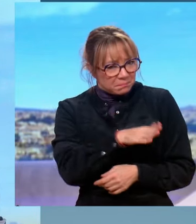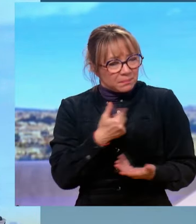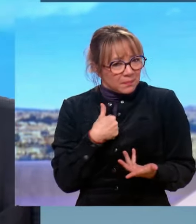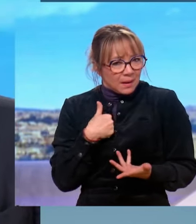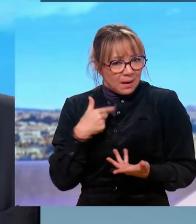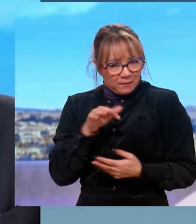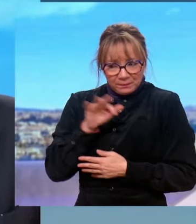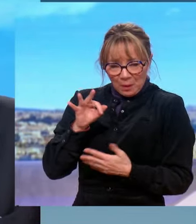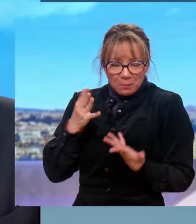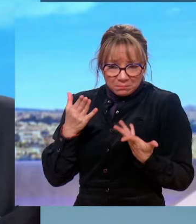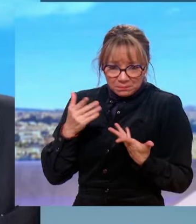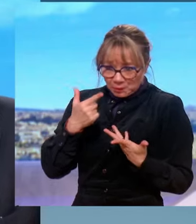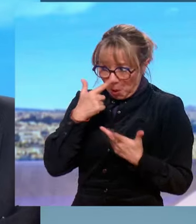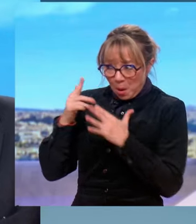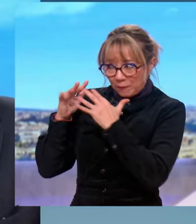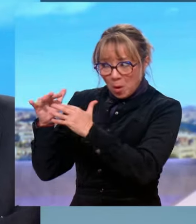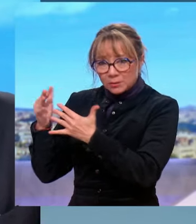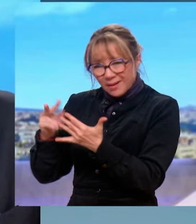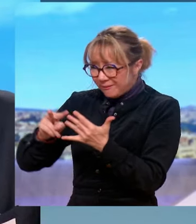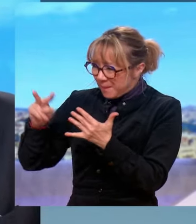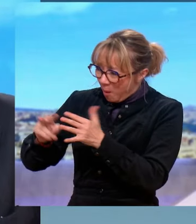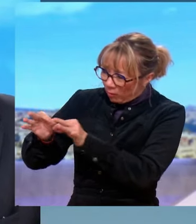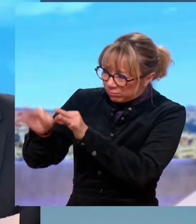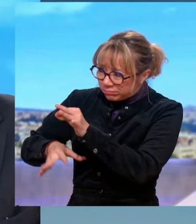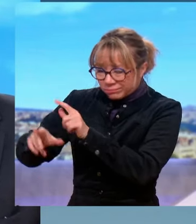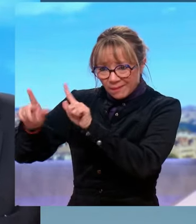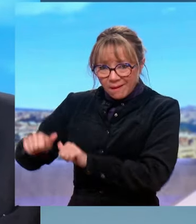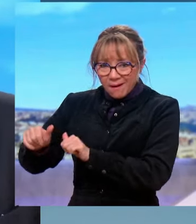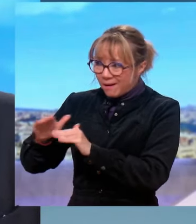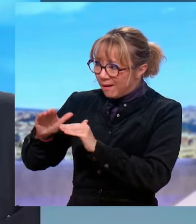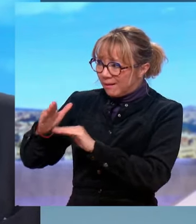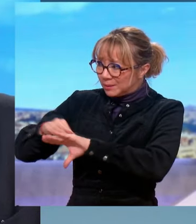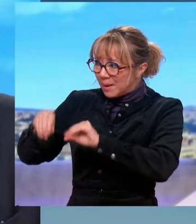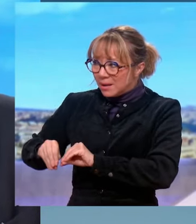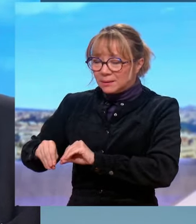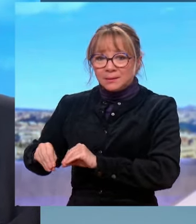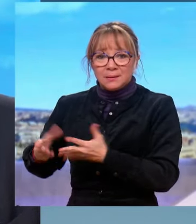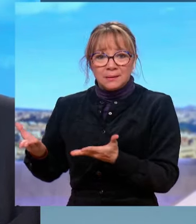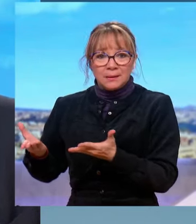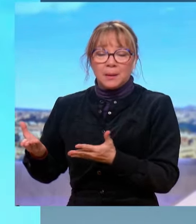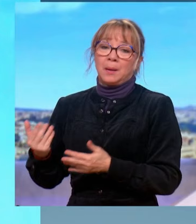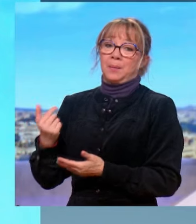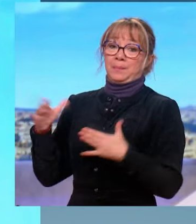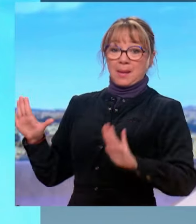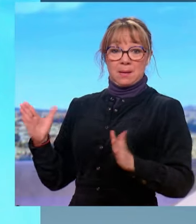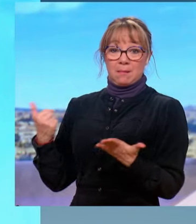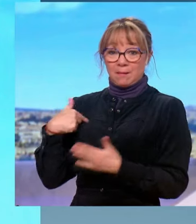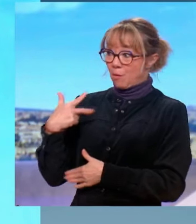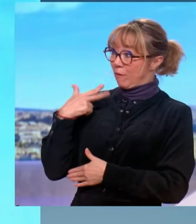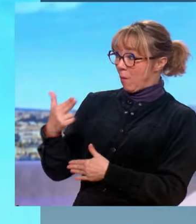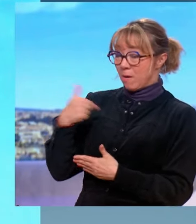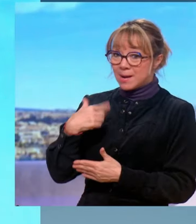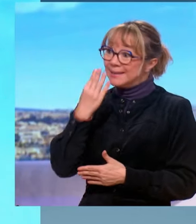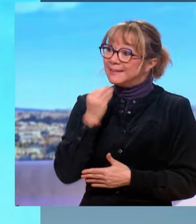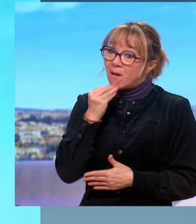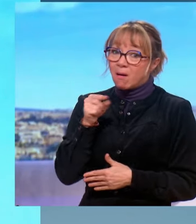elle a un impact sur ce qui se passe sur le terrain ? On voit bien que non, aujourd'hui. voit bien que ce que l'on voit, c'est qu'Israël, qui a été